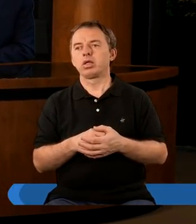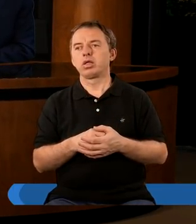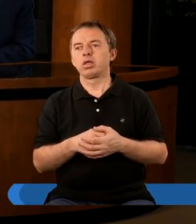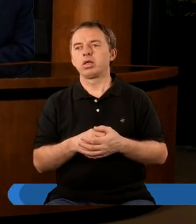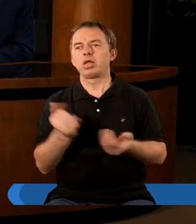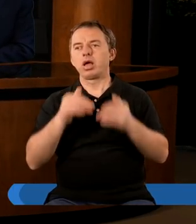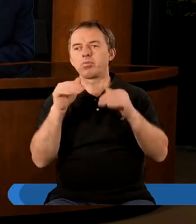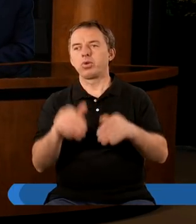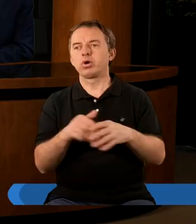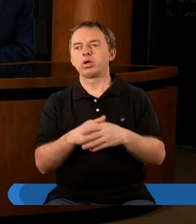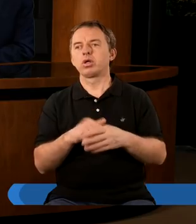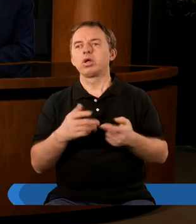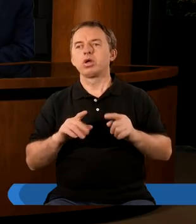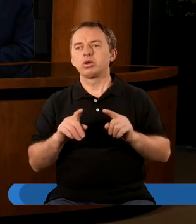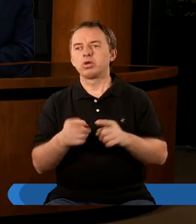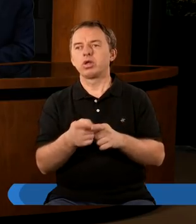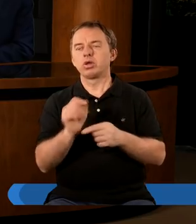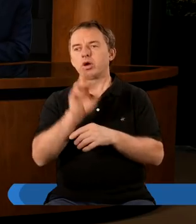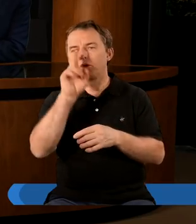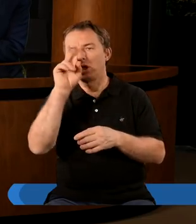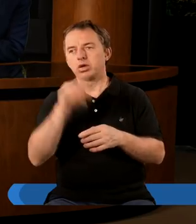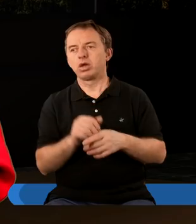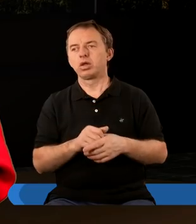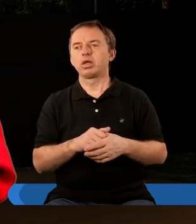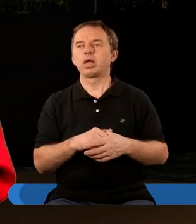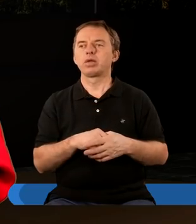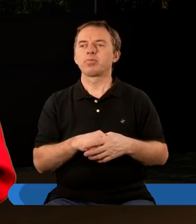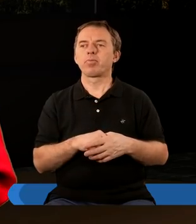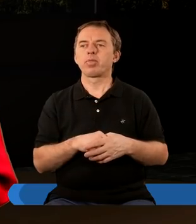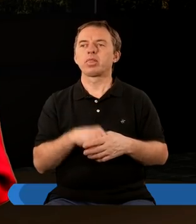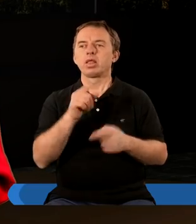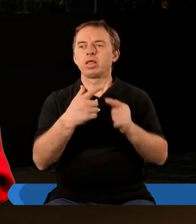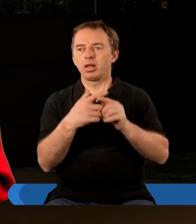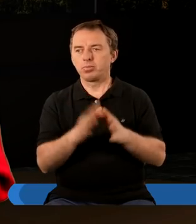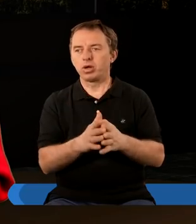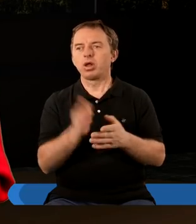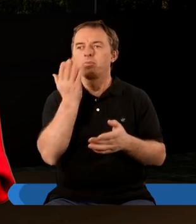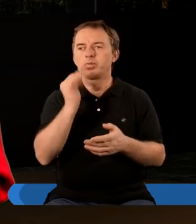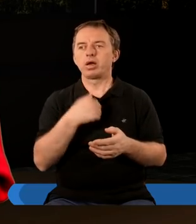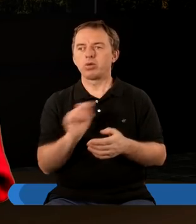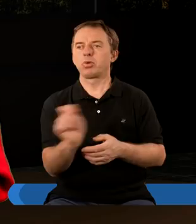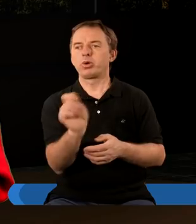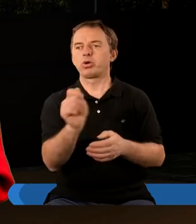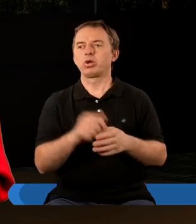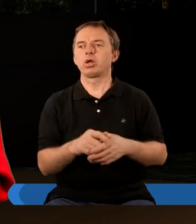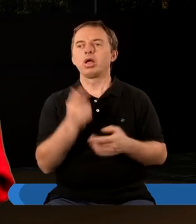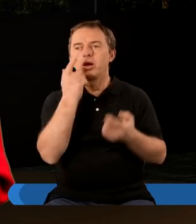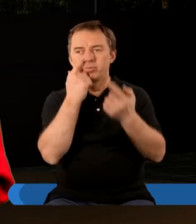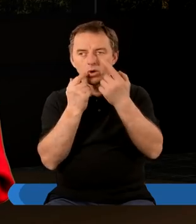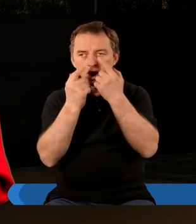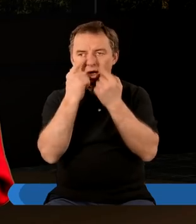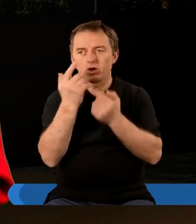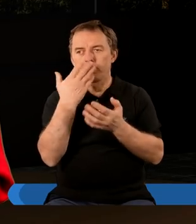Jak mogę, to podzielę się z wami skojarzeniem. Ten moment zawsze mnie bardzo poruszał. To